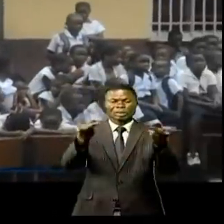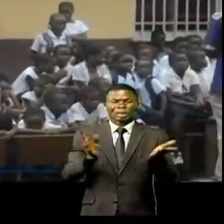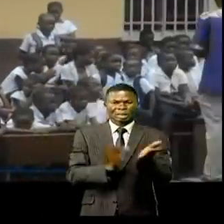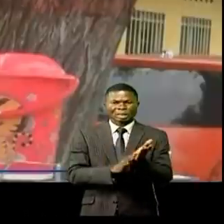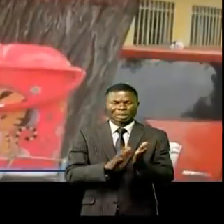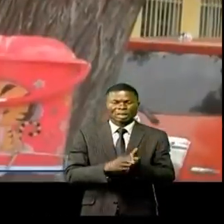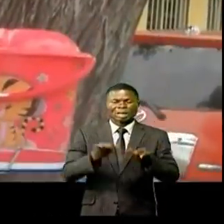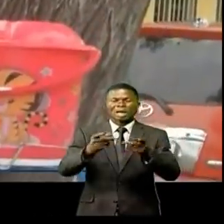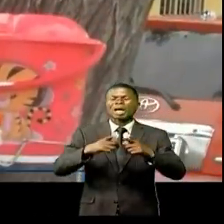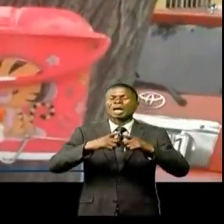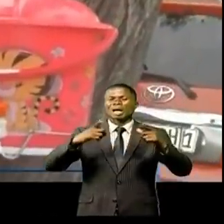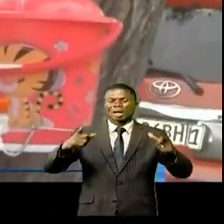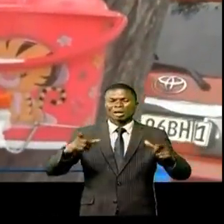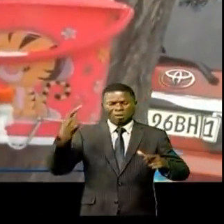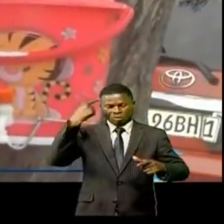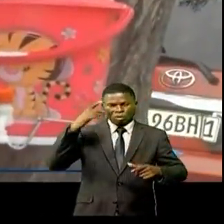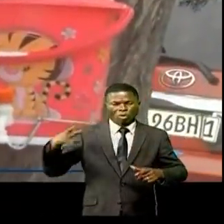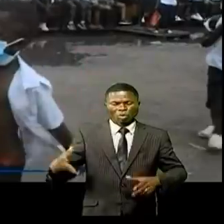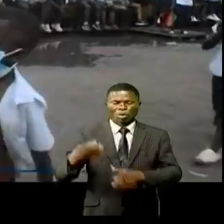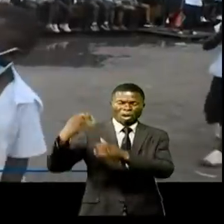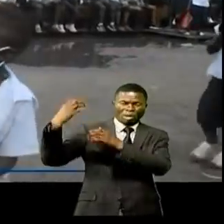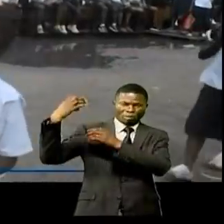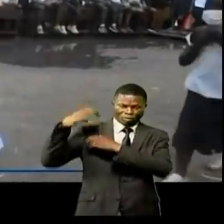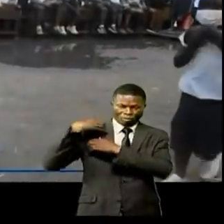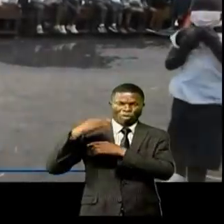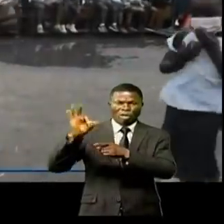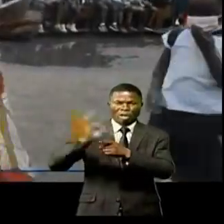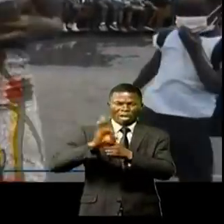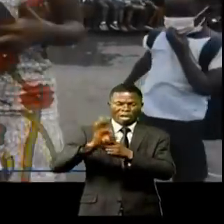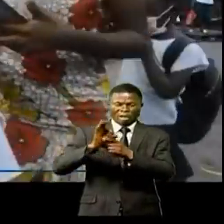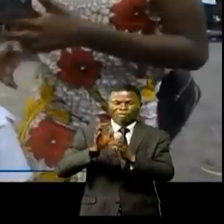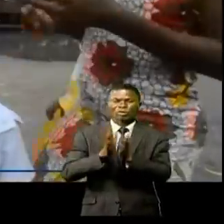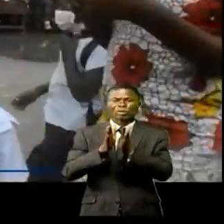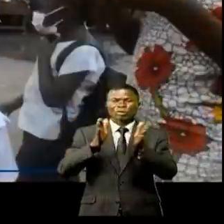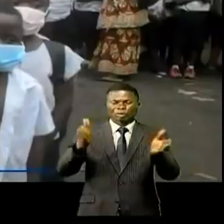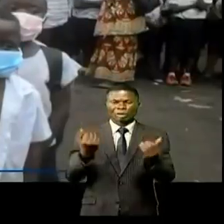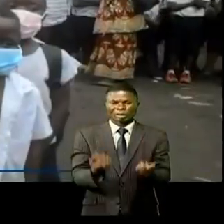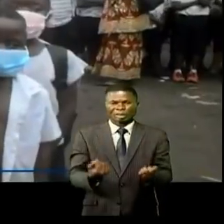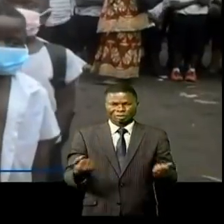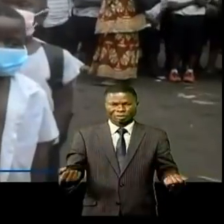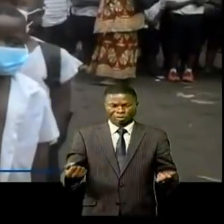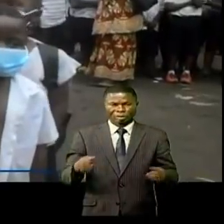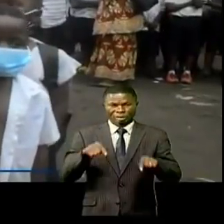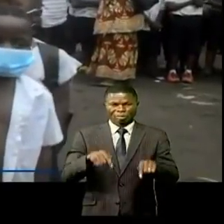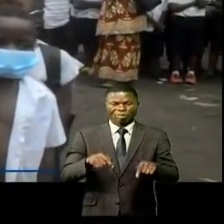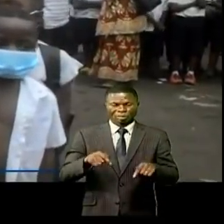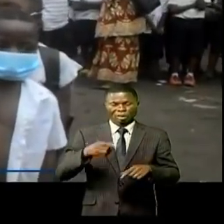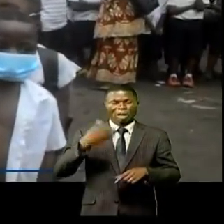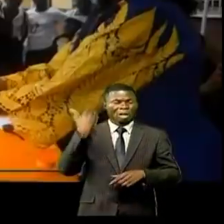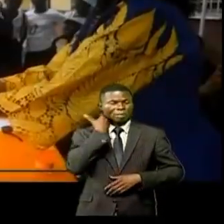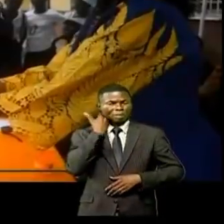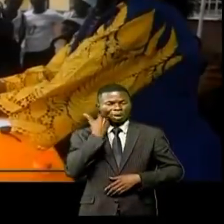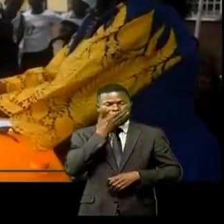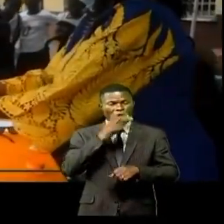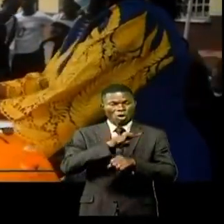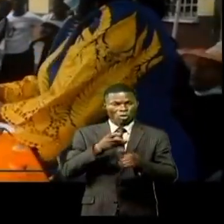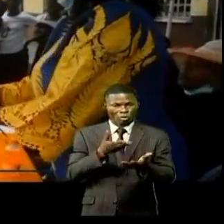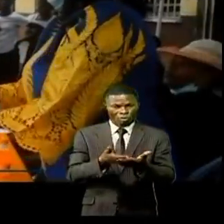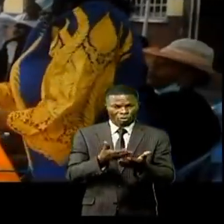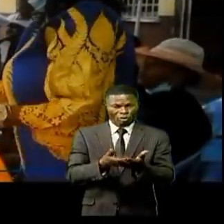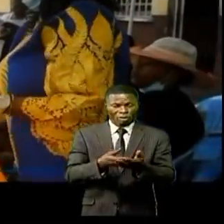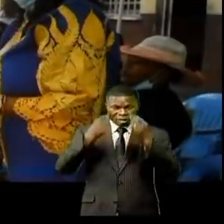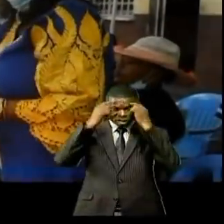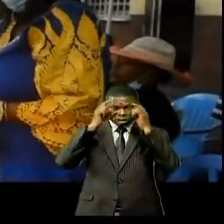vaste dans la prise en charge complète de la formation intégrale de l'enfant à l'heure de la crise sanitaire due au Covid-19. Des